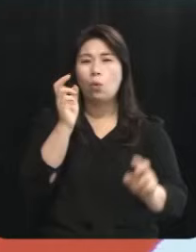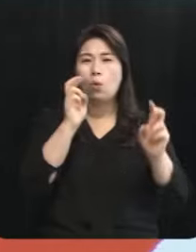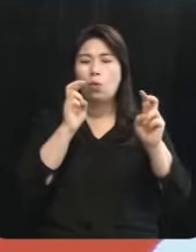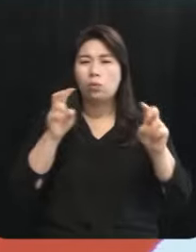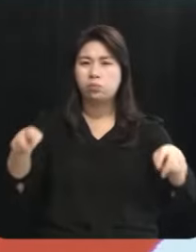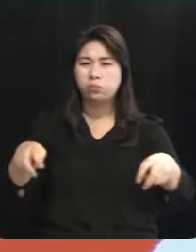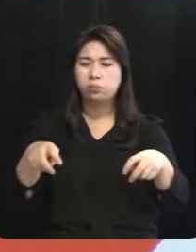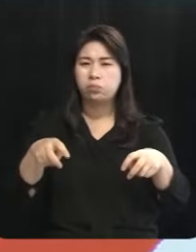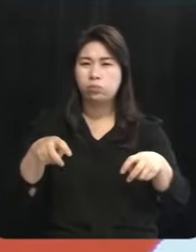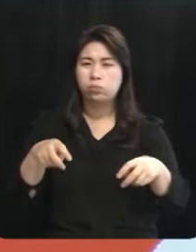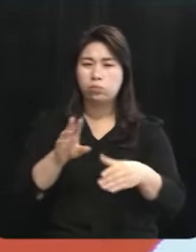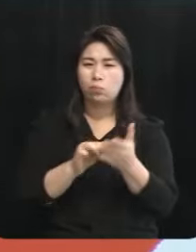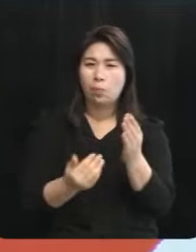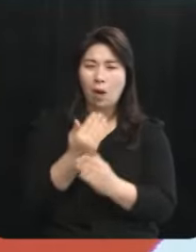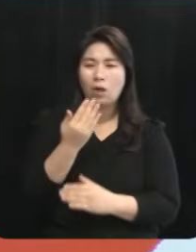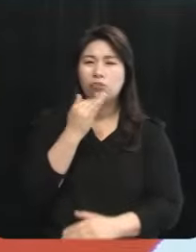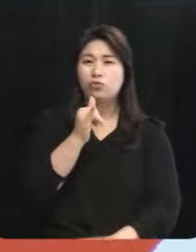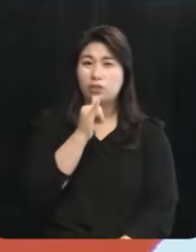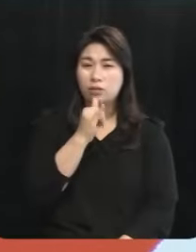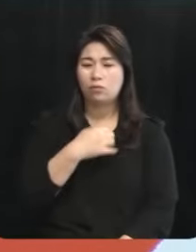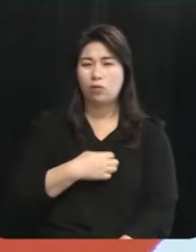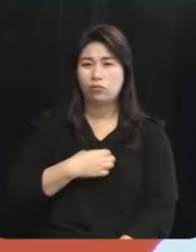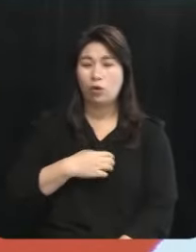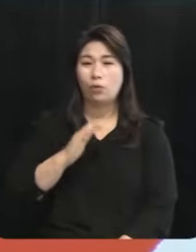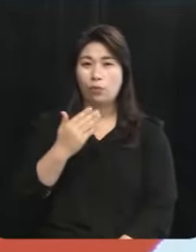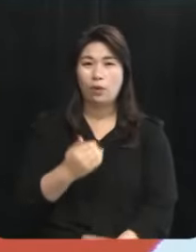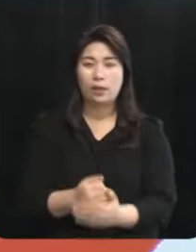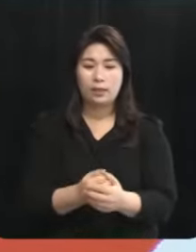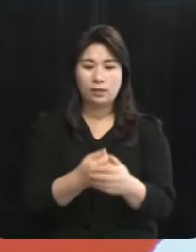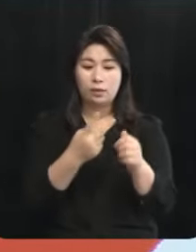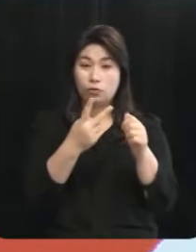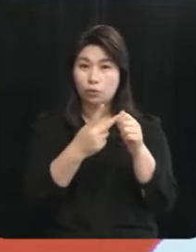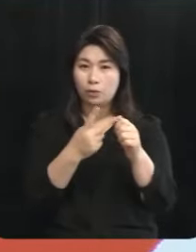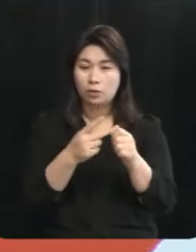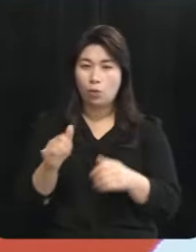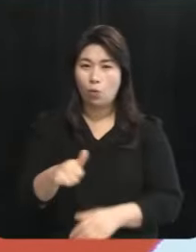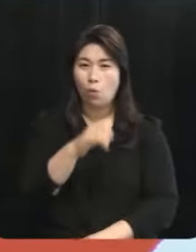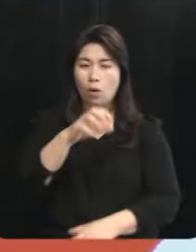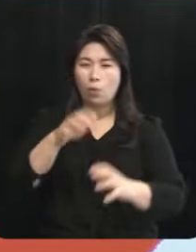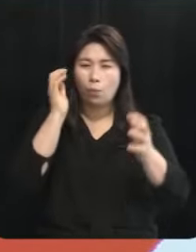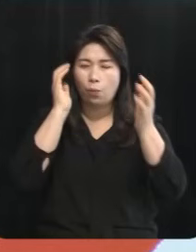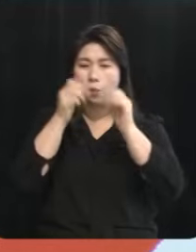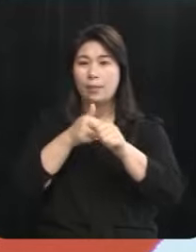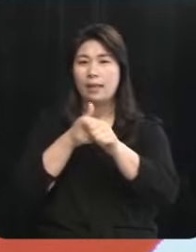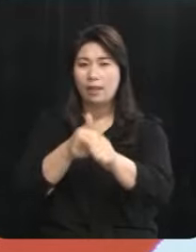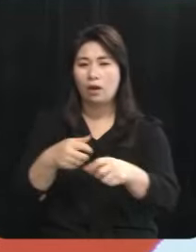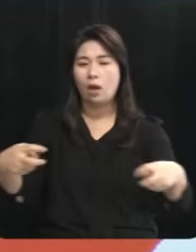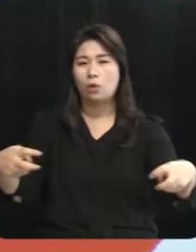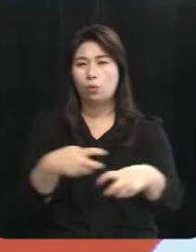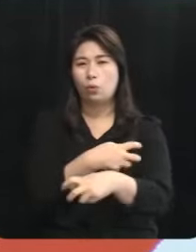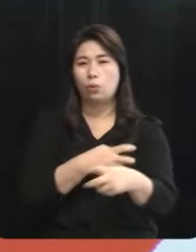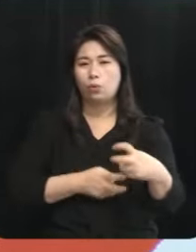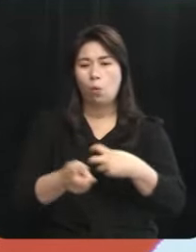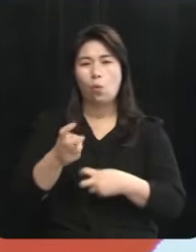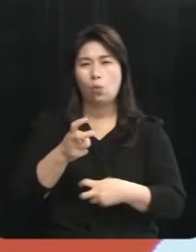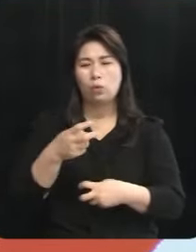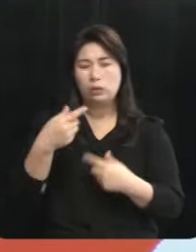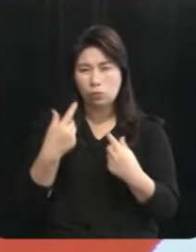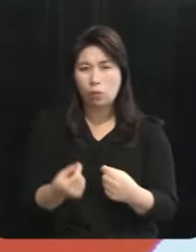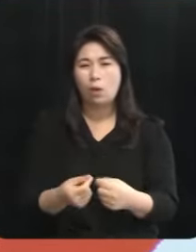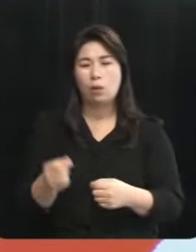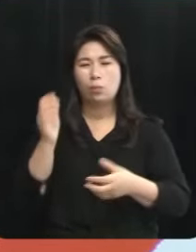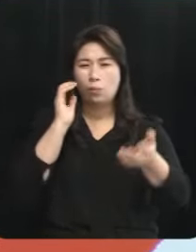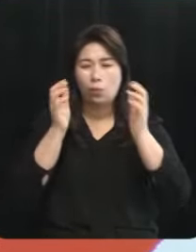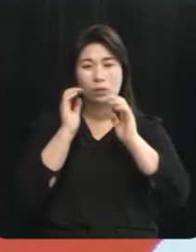우려도 가중되고 있습니다 두 번째는 공항의 혼잡함에 따라 교통이 혼잡합니다 그